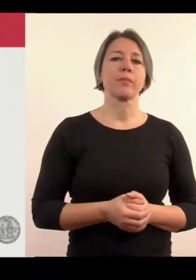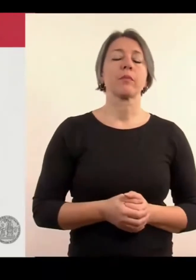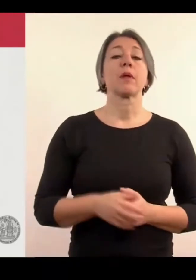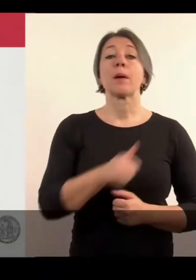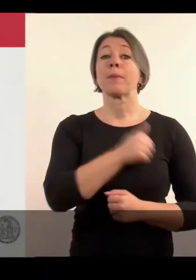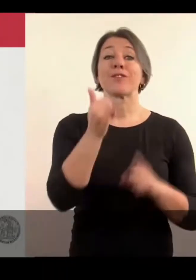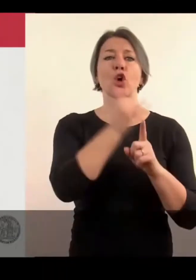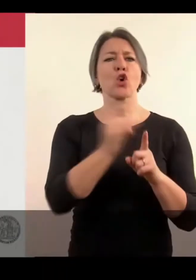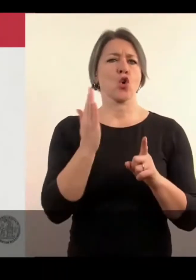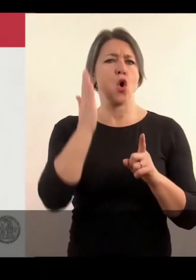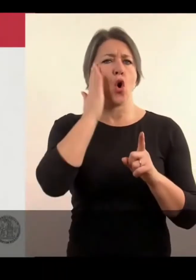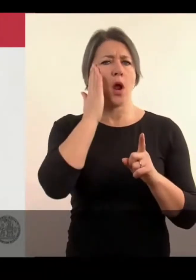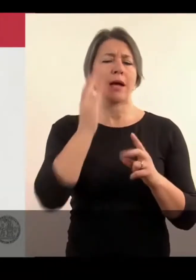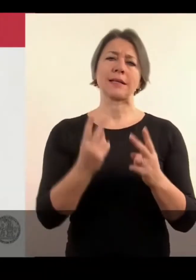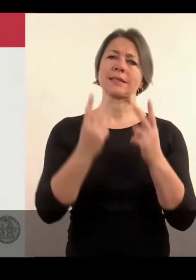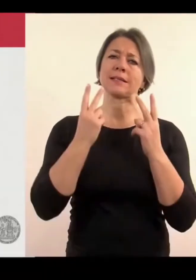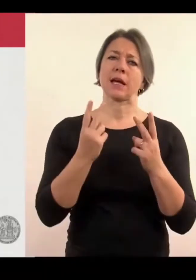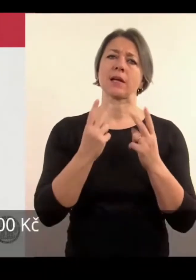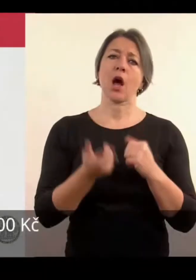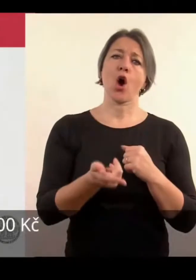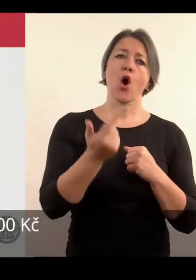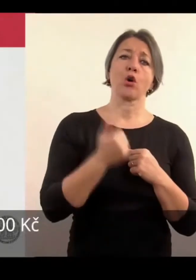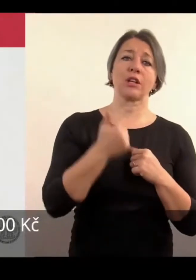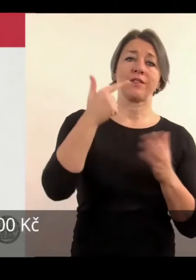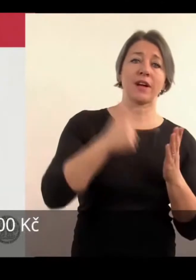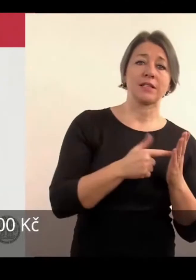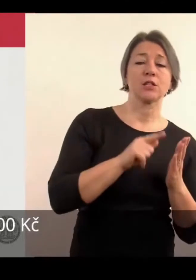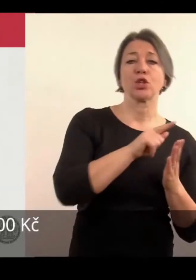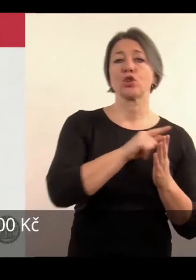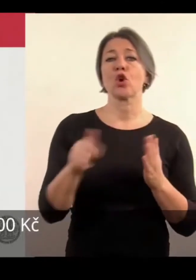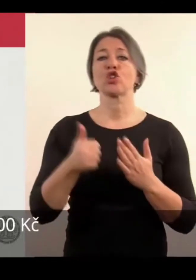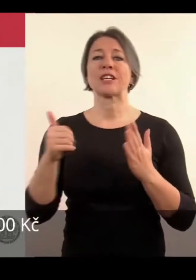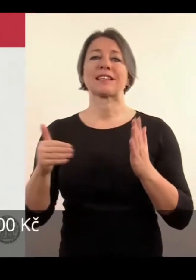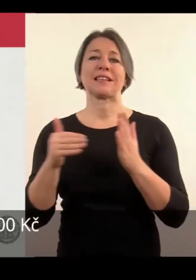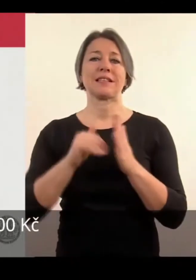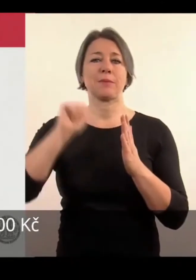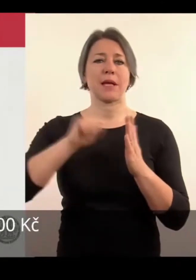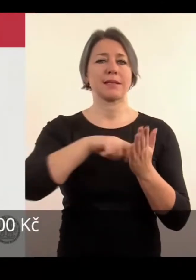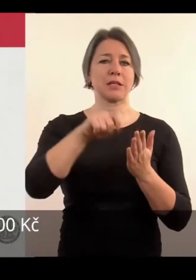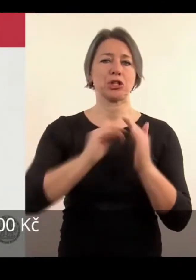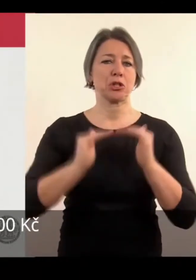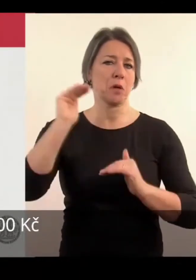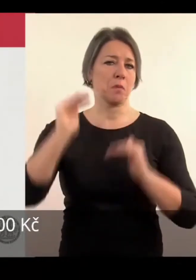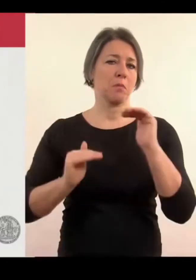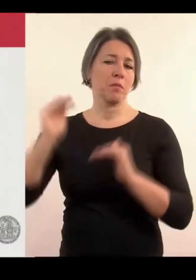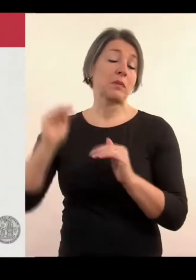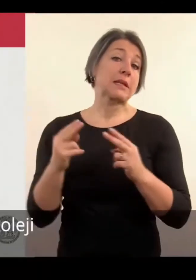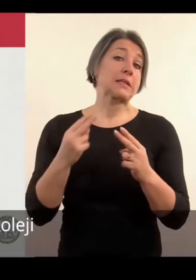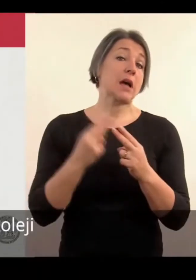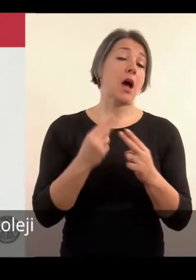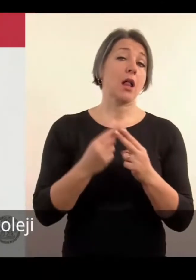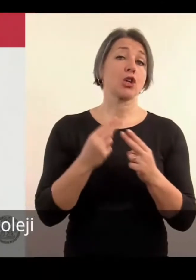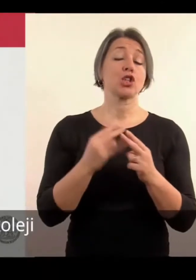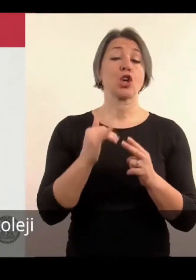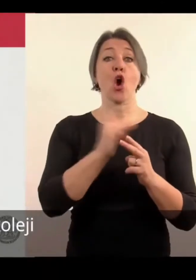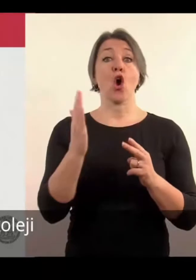Univerzitní koleje stojí od zhruba 2000 do 6000 měsčně. Záleží to na tom, jestli